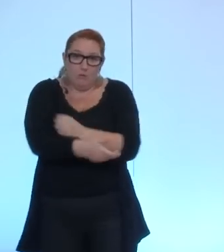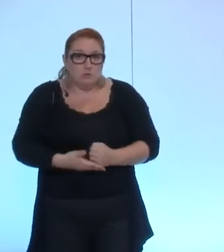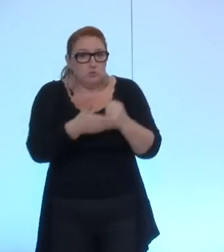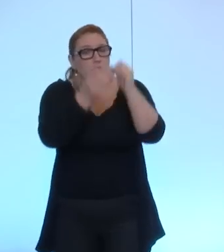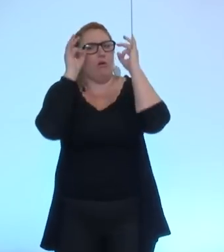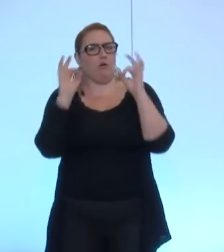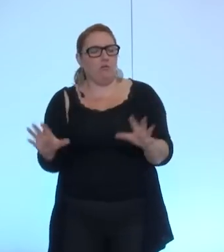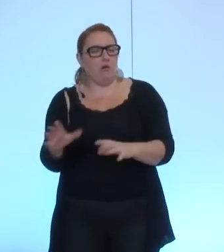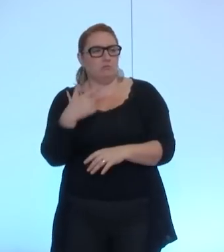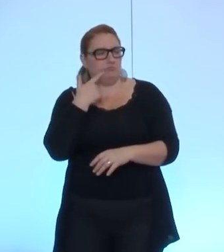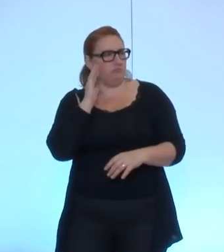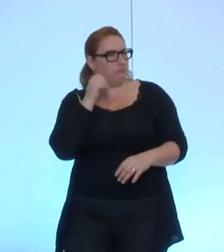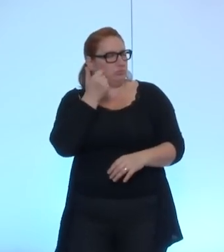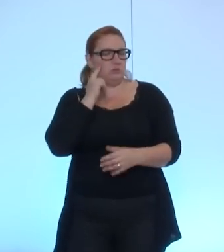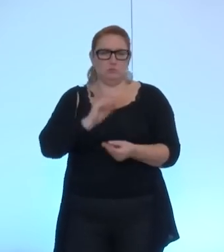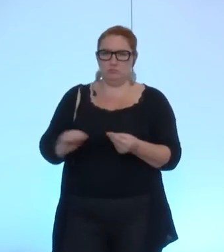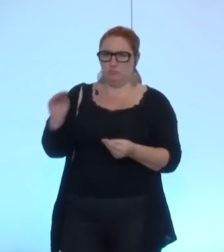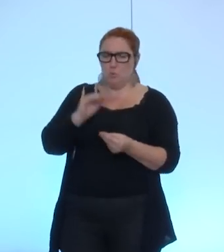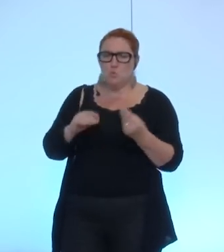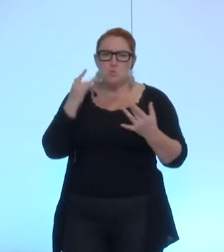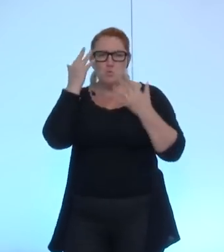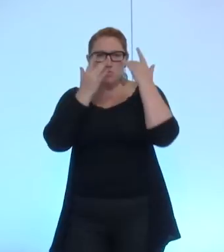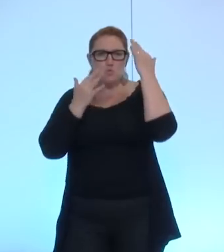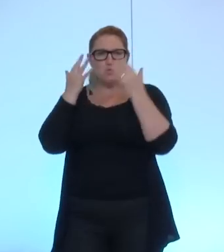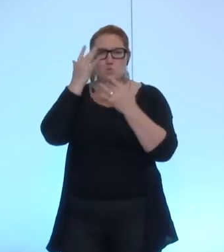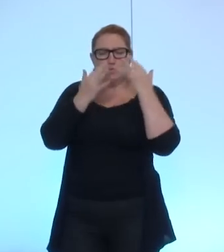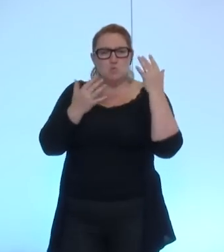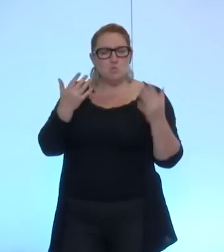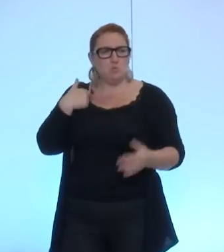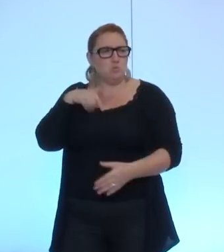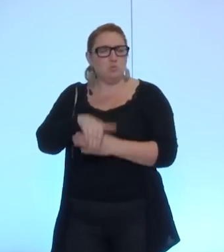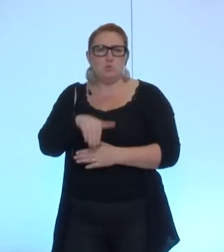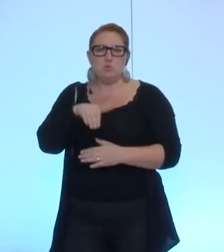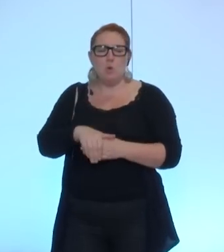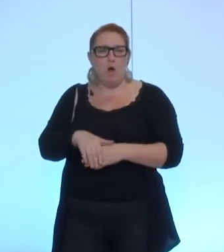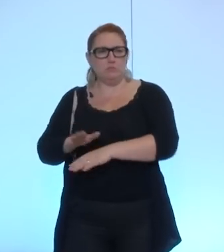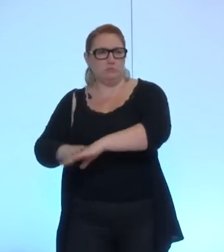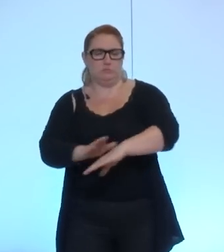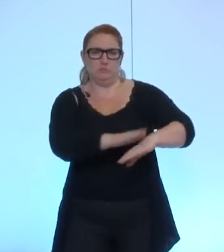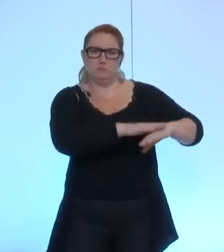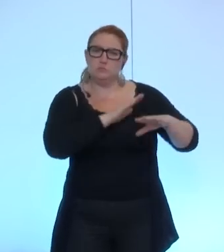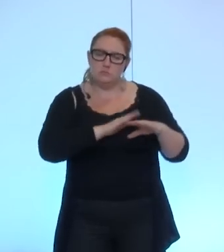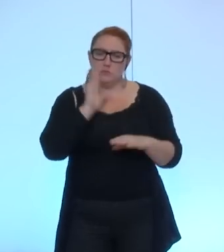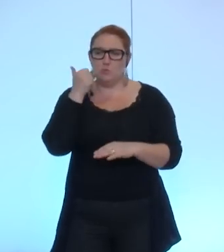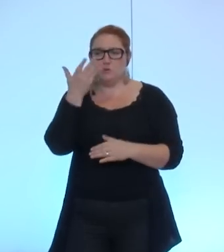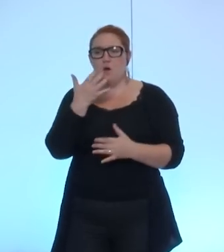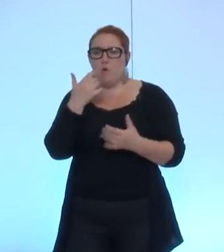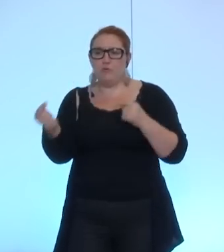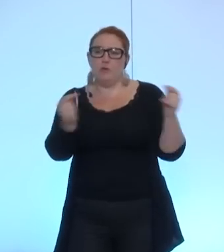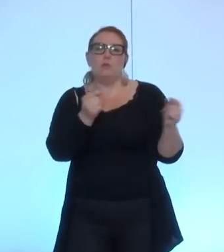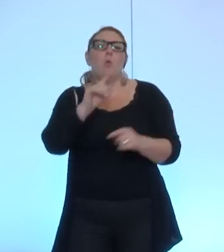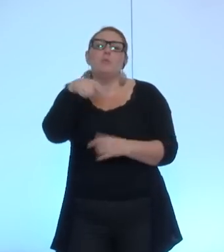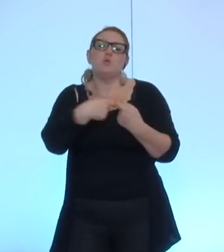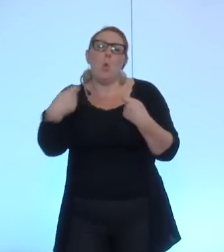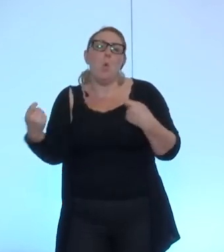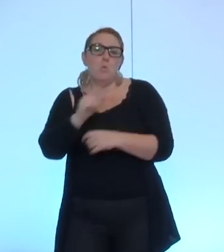ce sont toute une série d'interrogations et d'inquiétudes que nous formulons ce soir et nous souhaiterions dans le débat, sans être trop